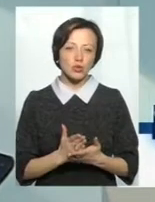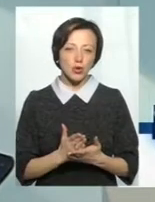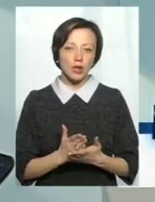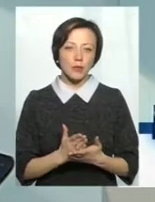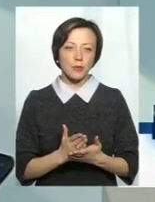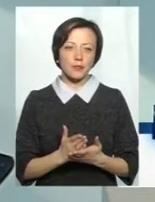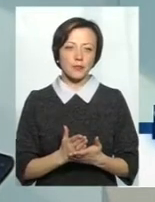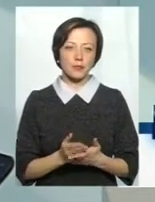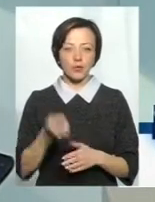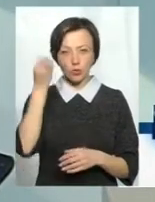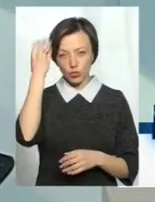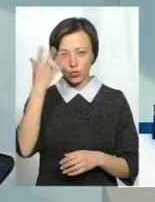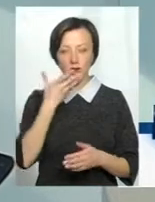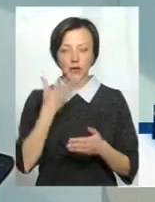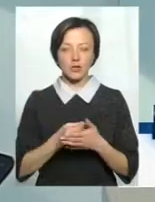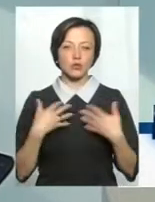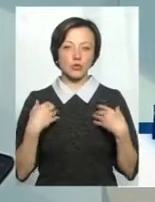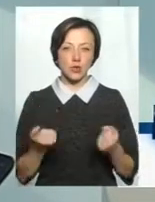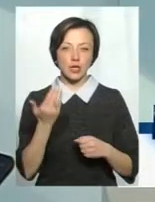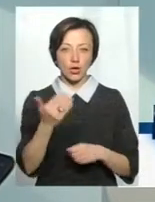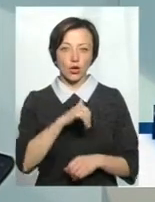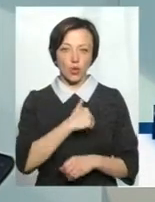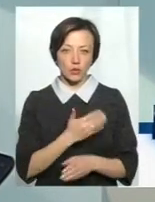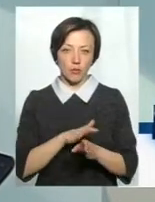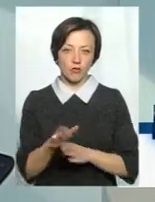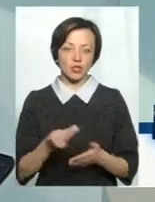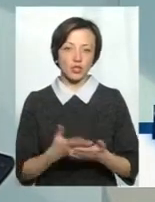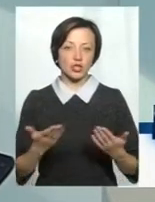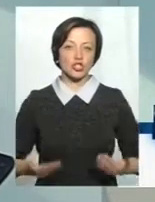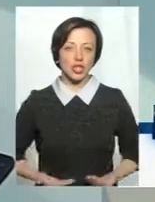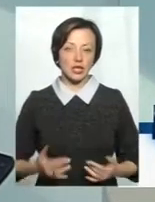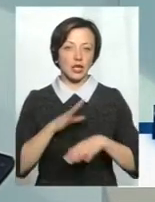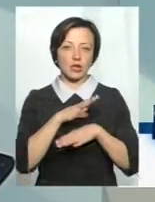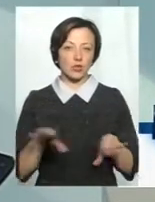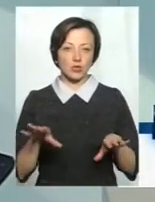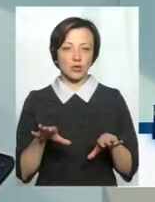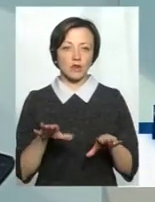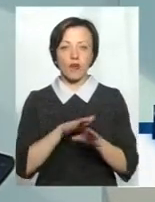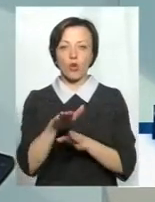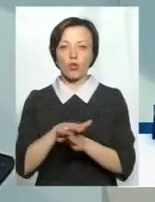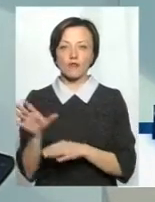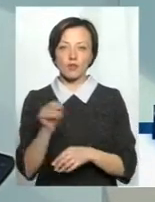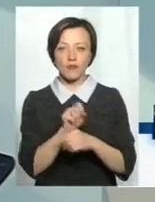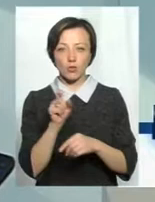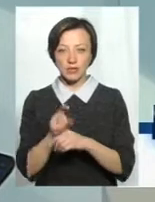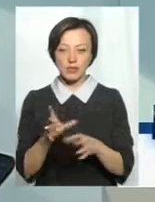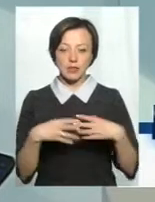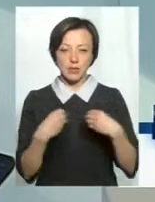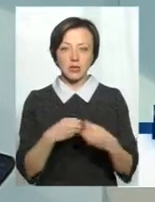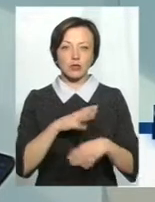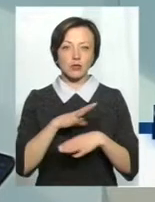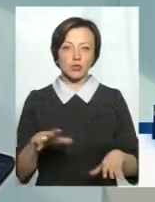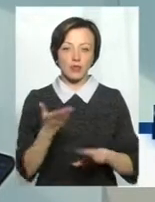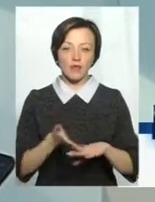культура власного здоров'я. І якщо ти хочеш повноцінно жити, не буде виконувати всі функції в сім'ї, і не буде